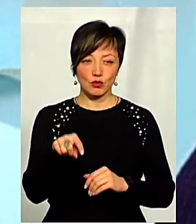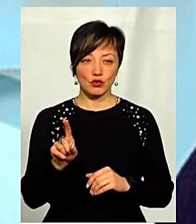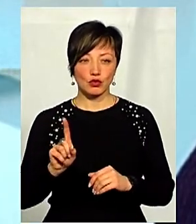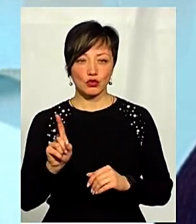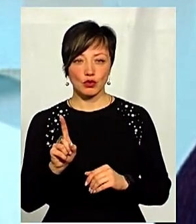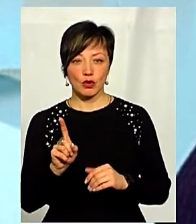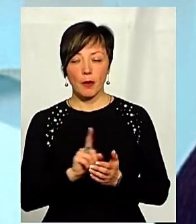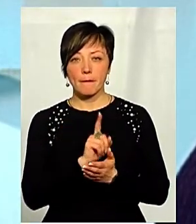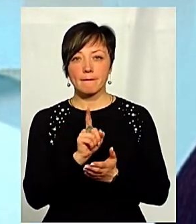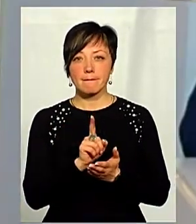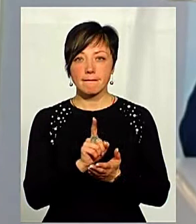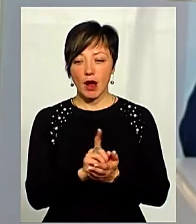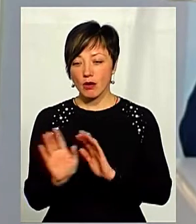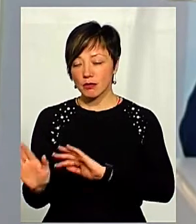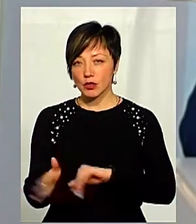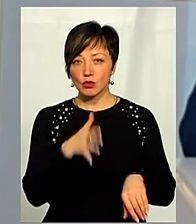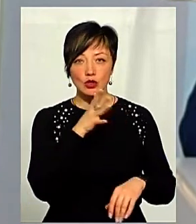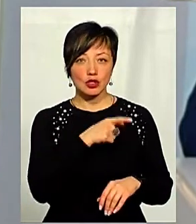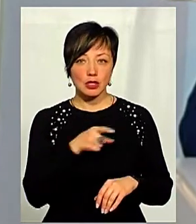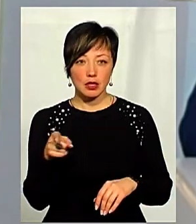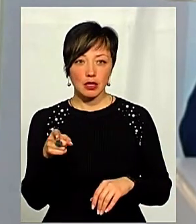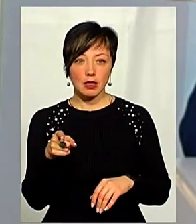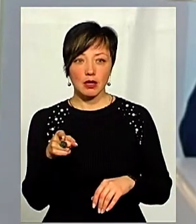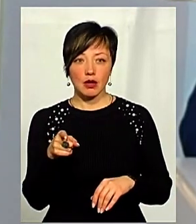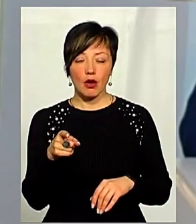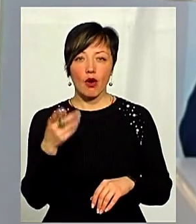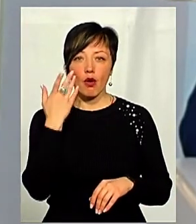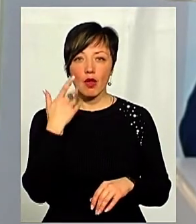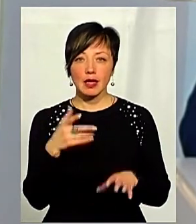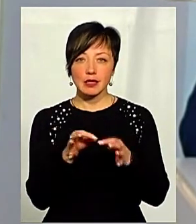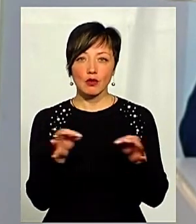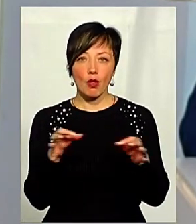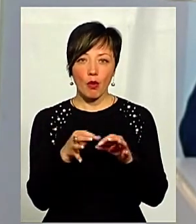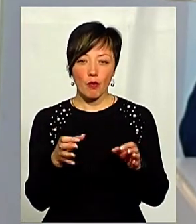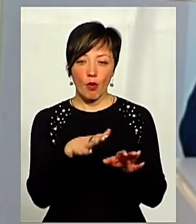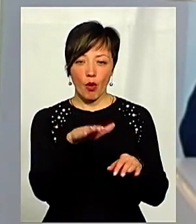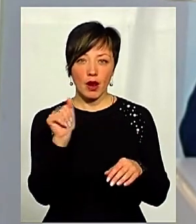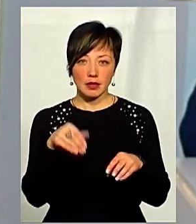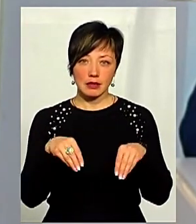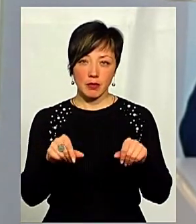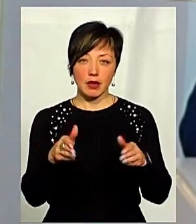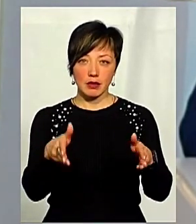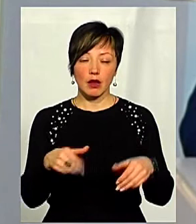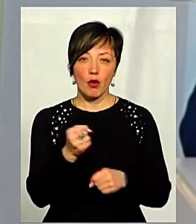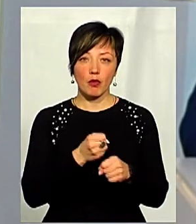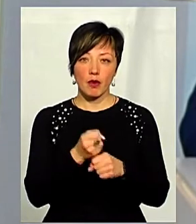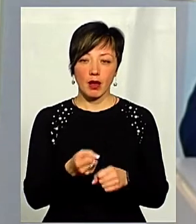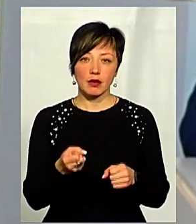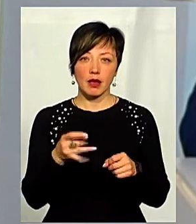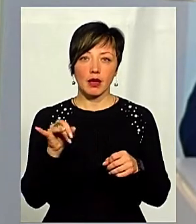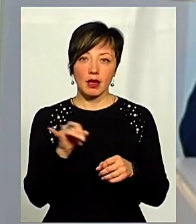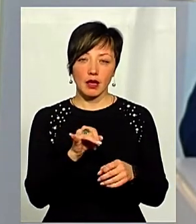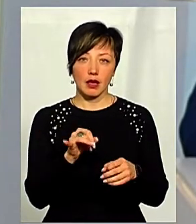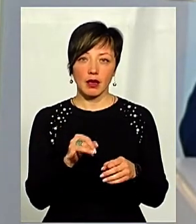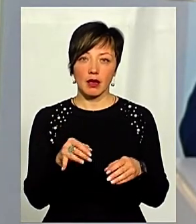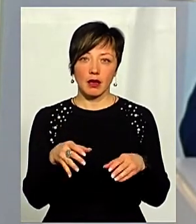що мають піти в минулі ті часи, коли за умовно мішок соломи можна брати в оренду земельну ділянку, обробляти її і витягувати з неї всі